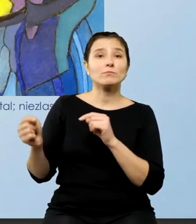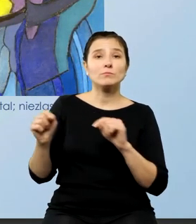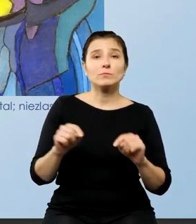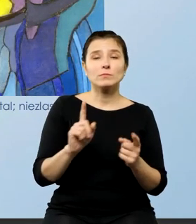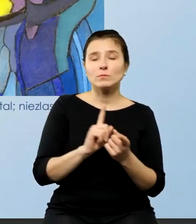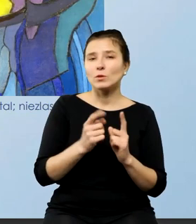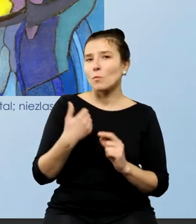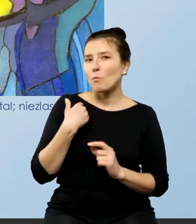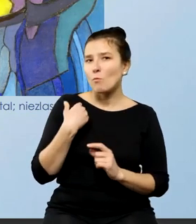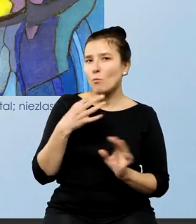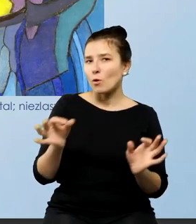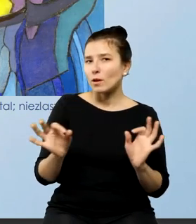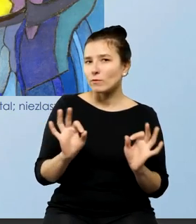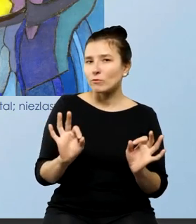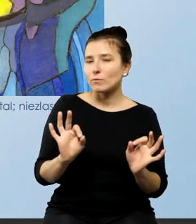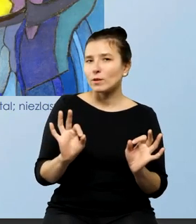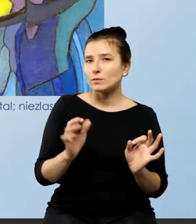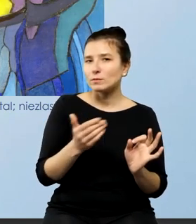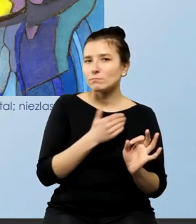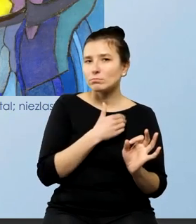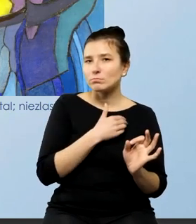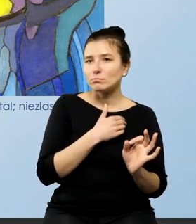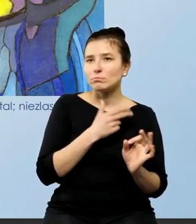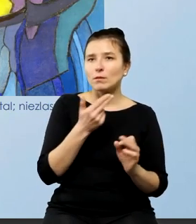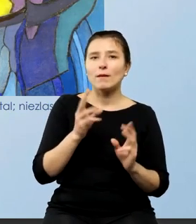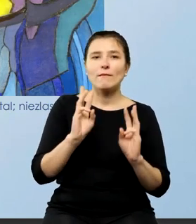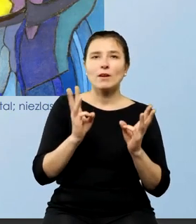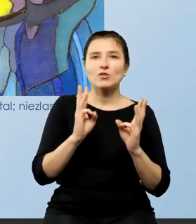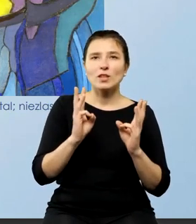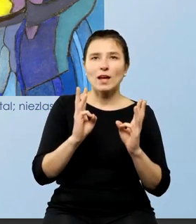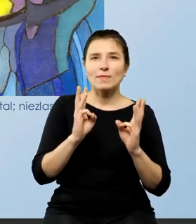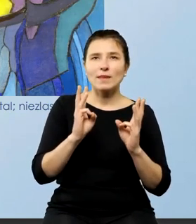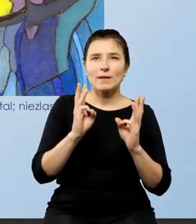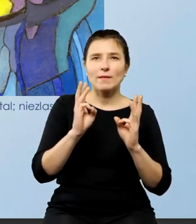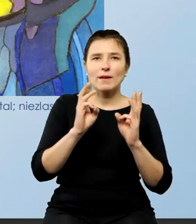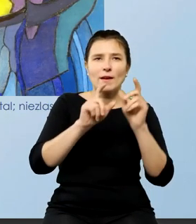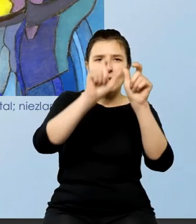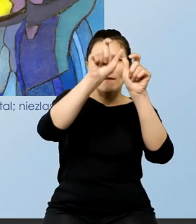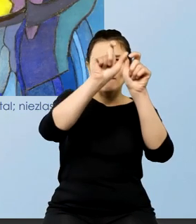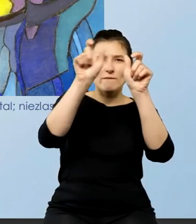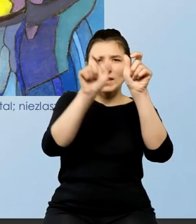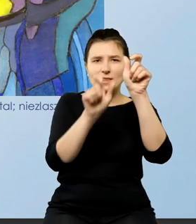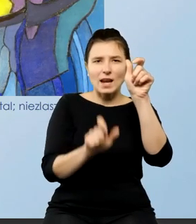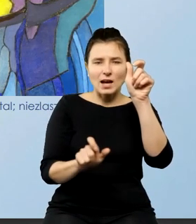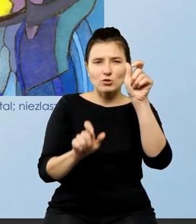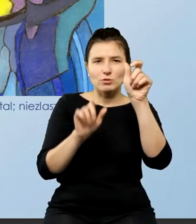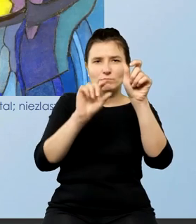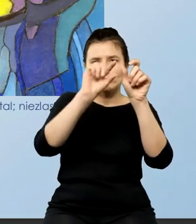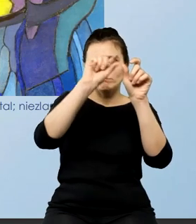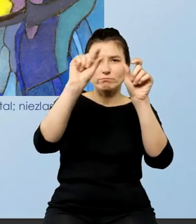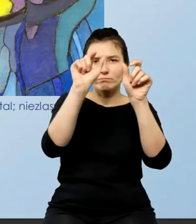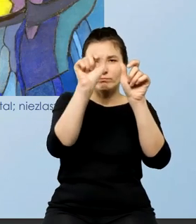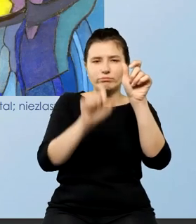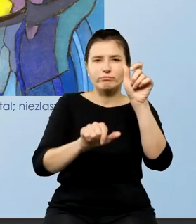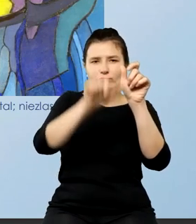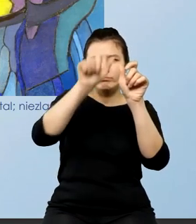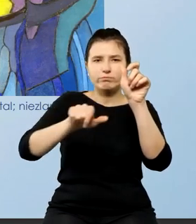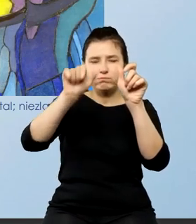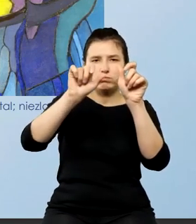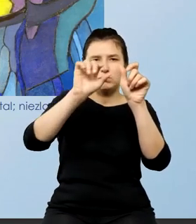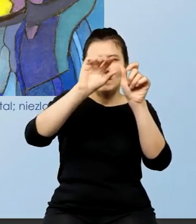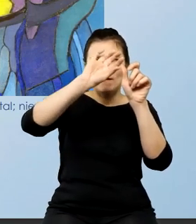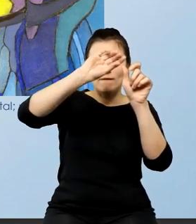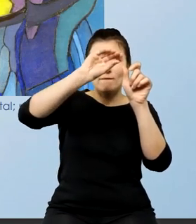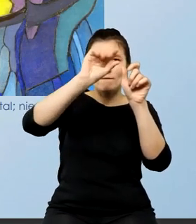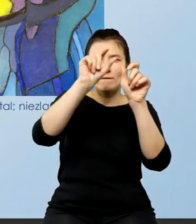o właśnie warsztacie witraży to jest oczywiście witraż Stanisława Wyspiańskiego według